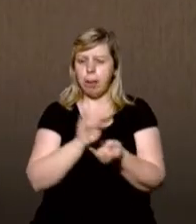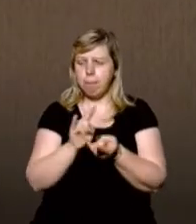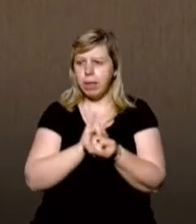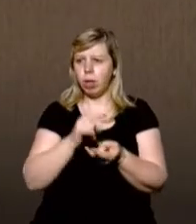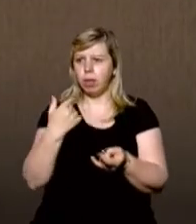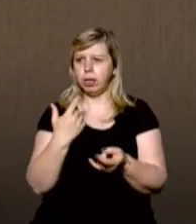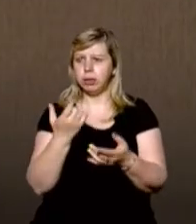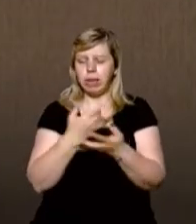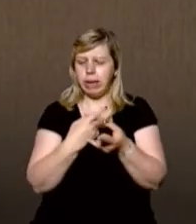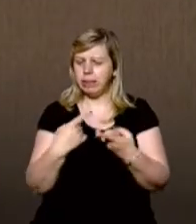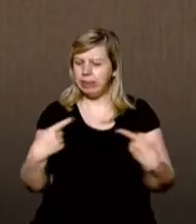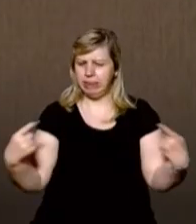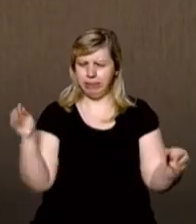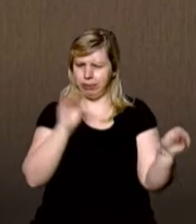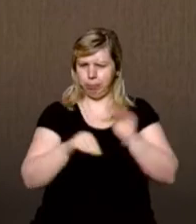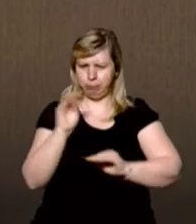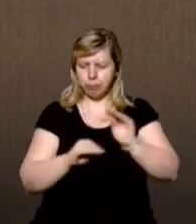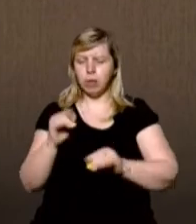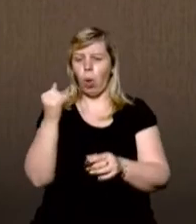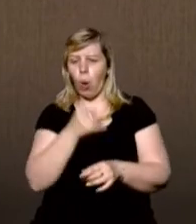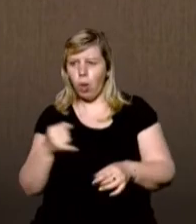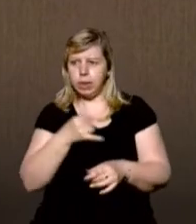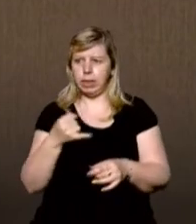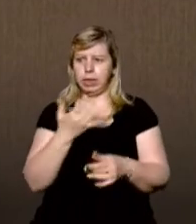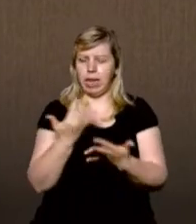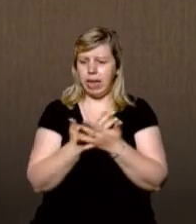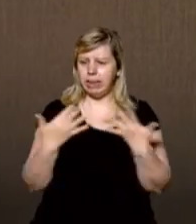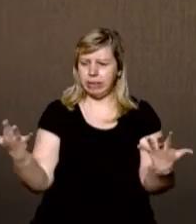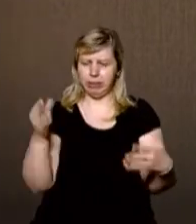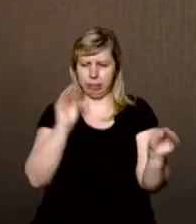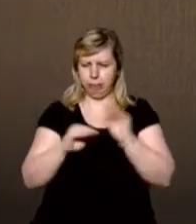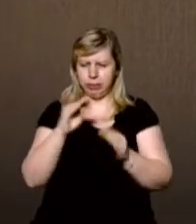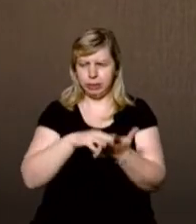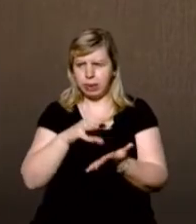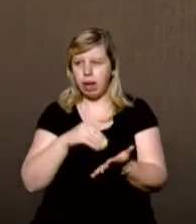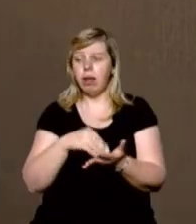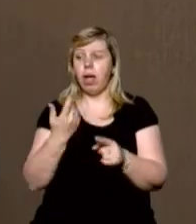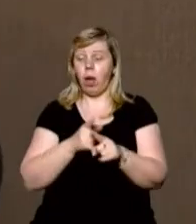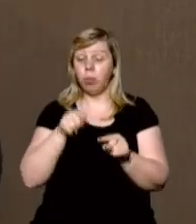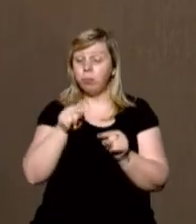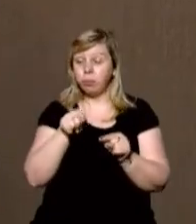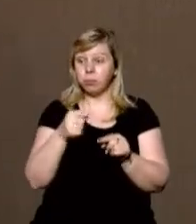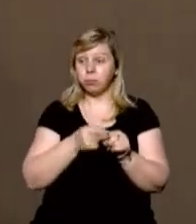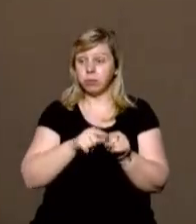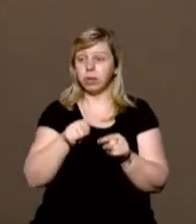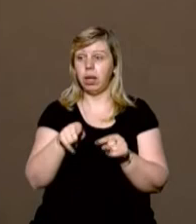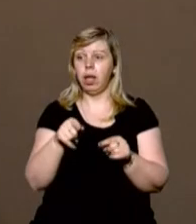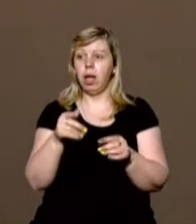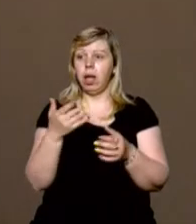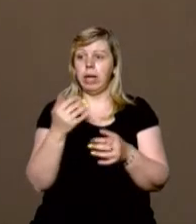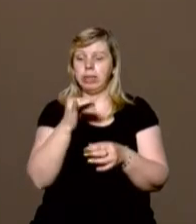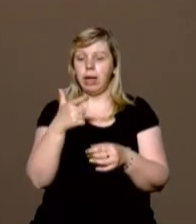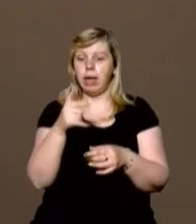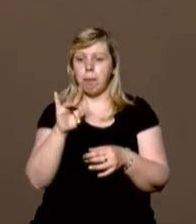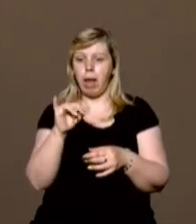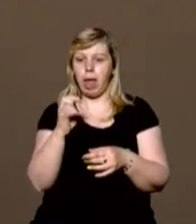зовсім різні склади, як олій, так різні інгредієнти взагалі. Наприклад, ось це у нас рожеве мило, це з